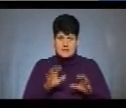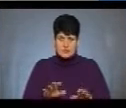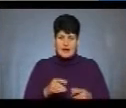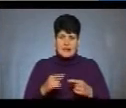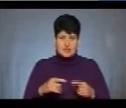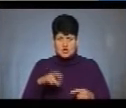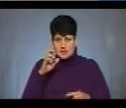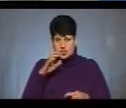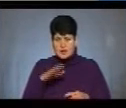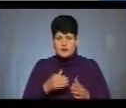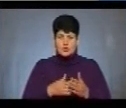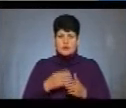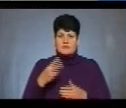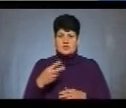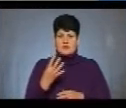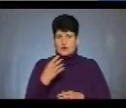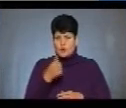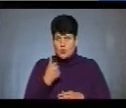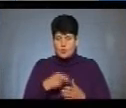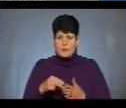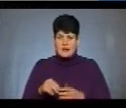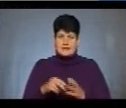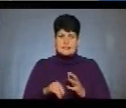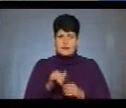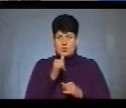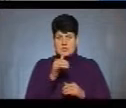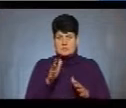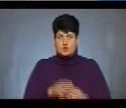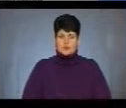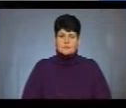та інші держави до 2024 року купувати землю не можуть.